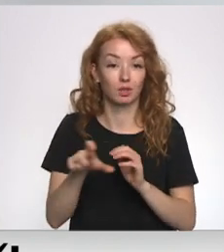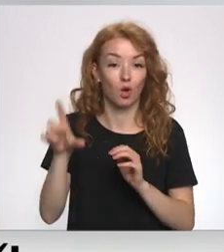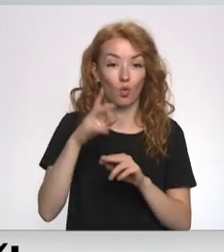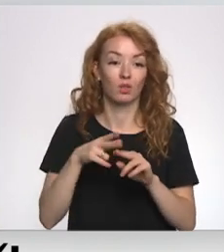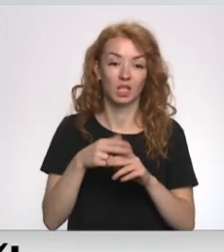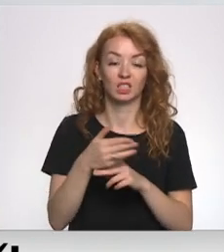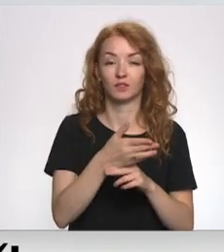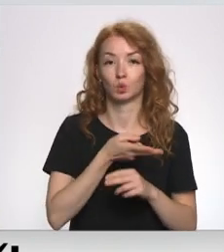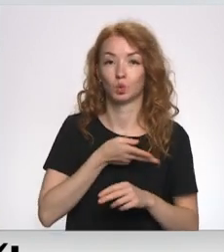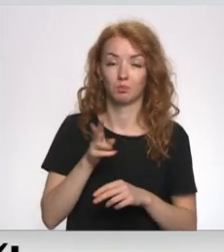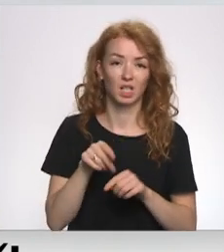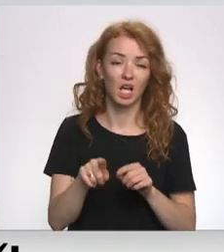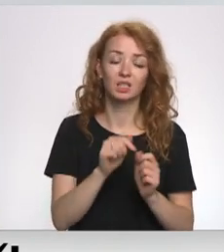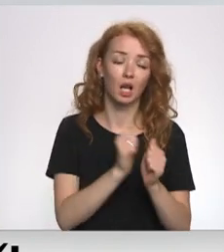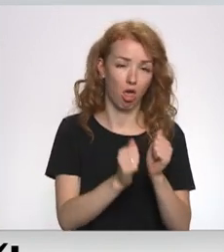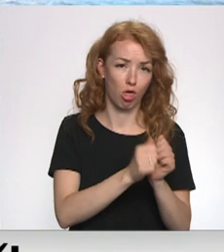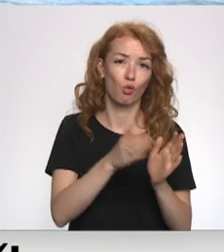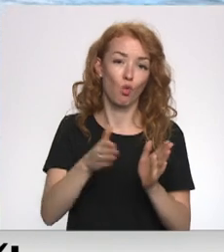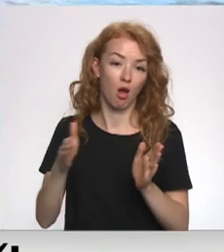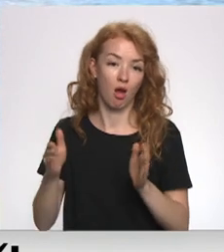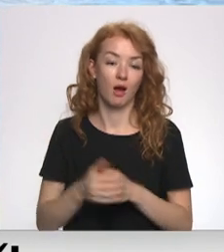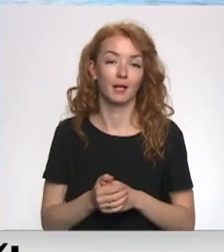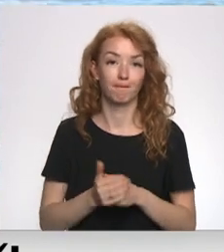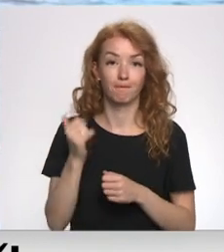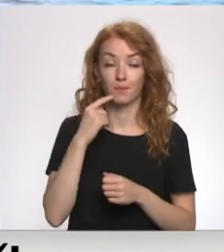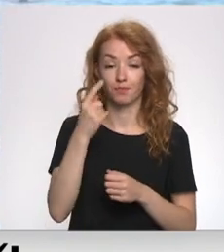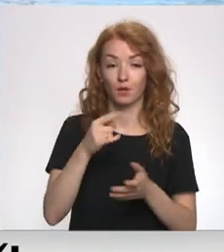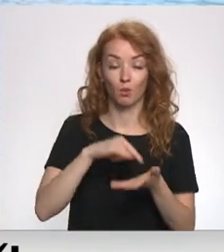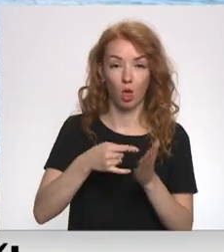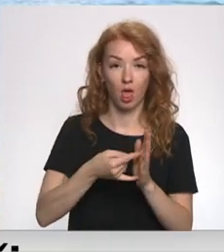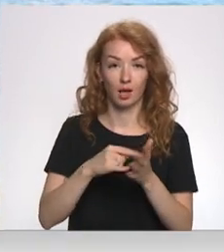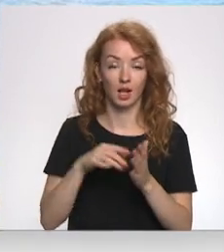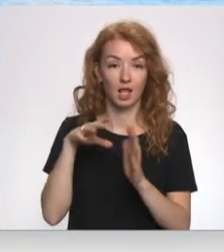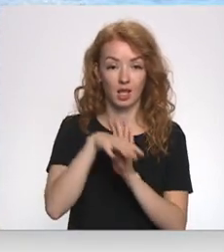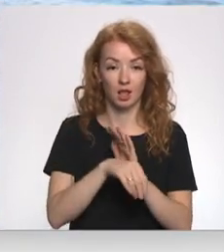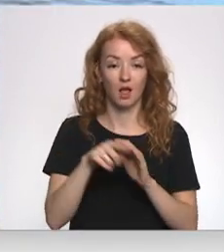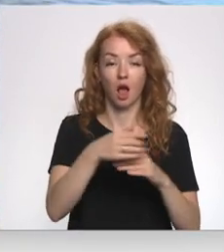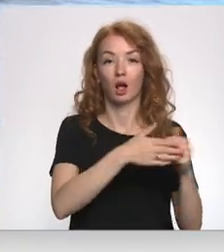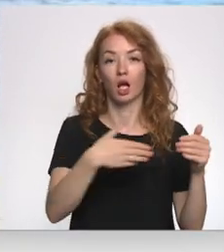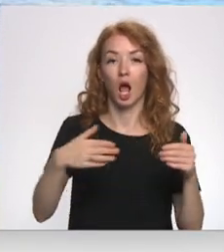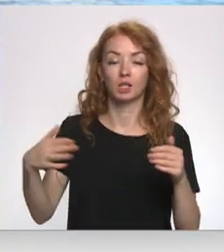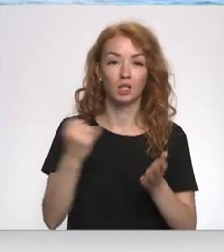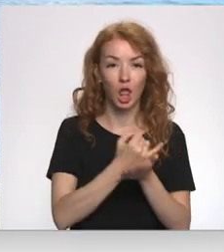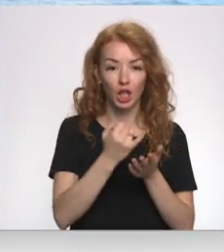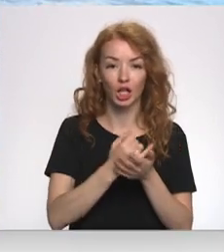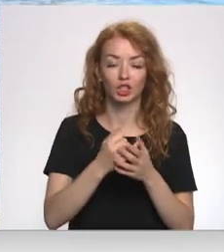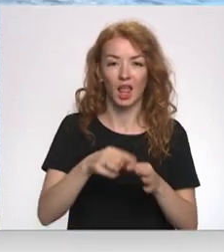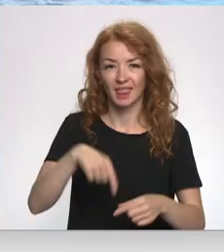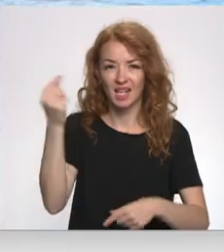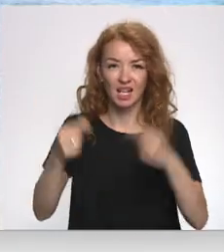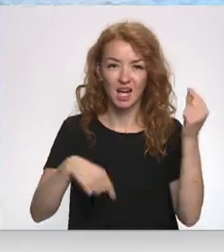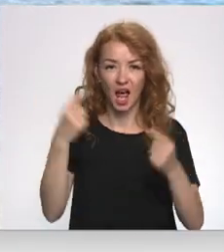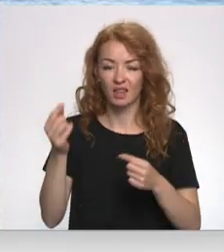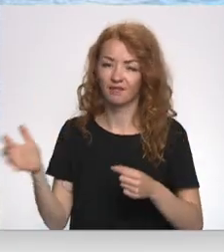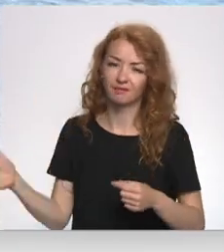smirst. Nu, tas ir diezgan regulāri. Projekti ītvarūs noteikti krostātu tēriešanā, nīdris un to sanasumu